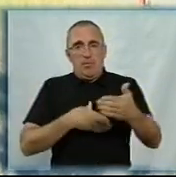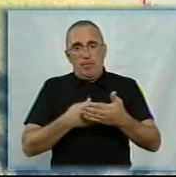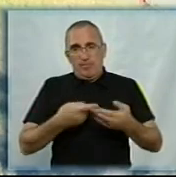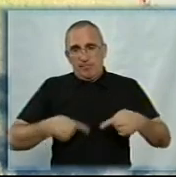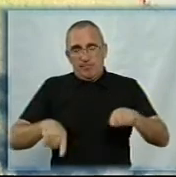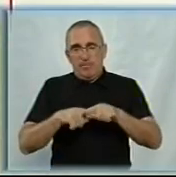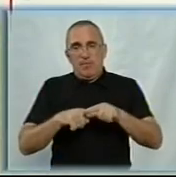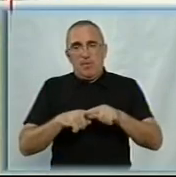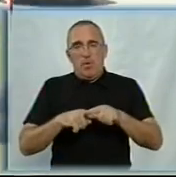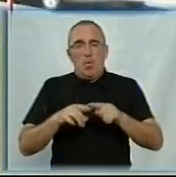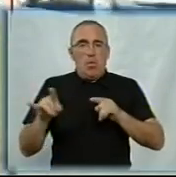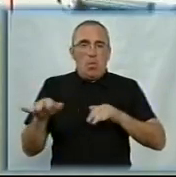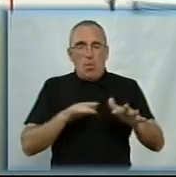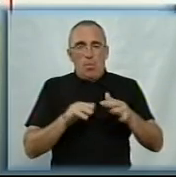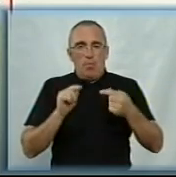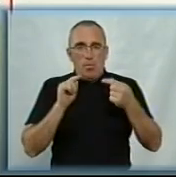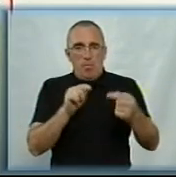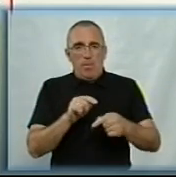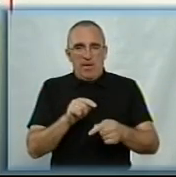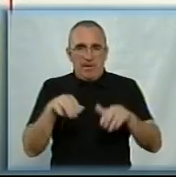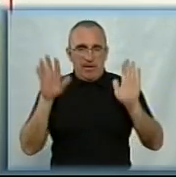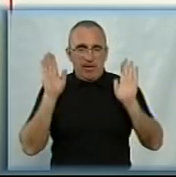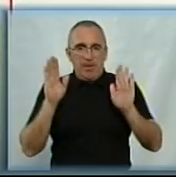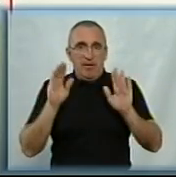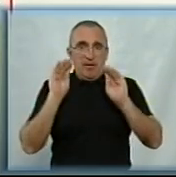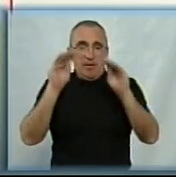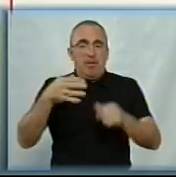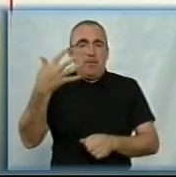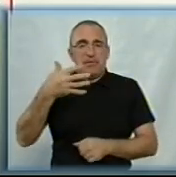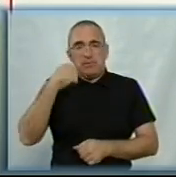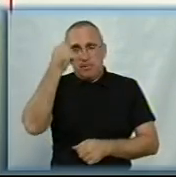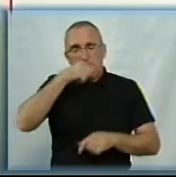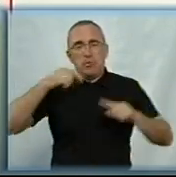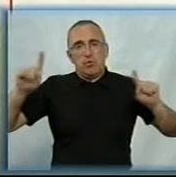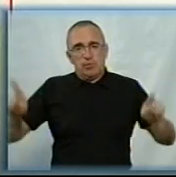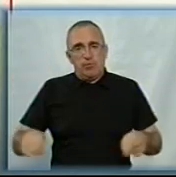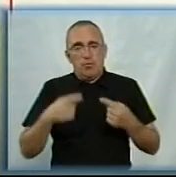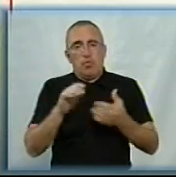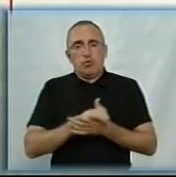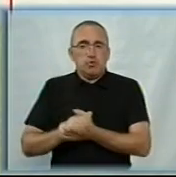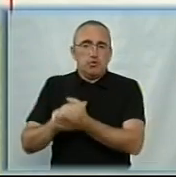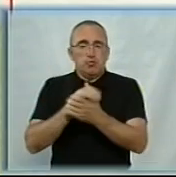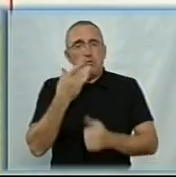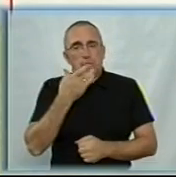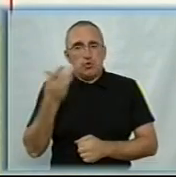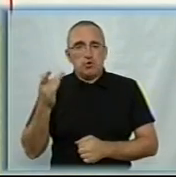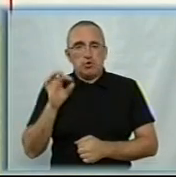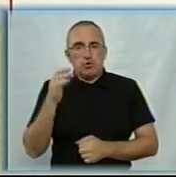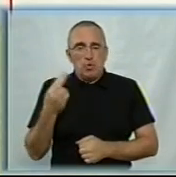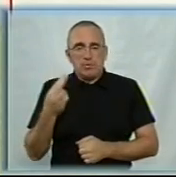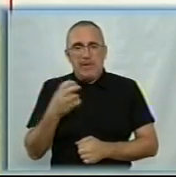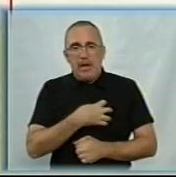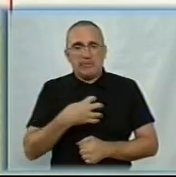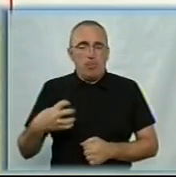опору капітуляції». Цей орден був заснований на 50-річчя створення Союзу Радянських Соціалістичних